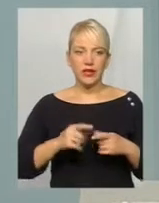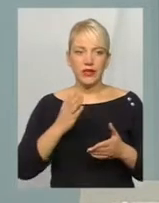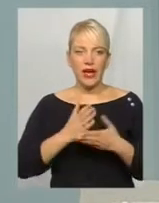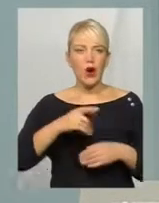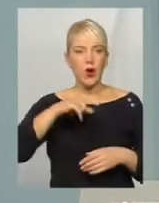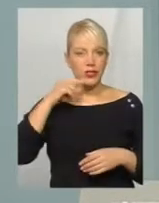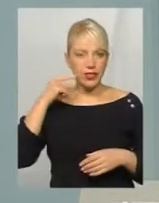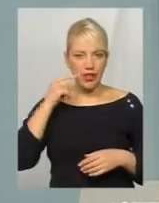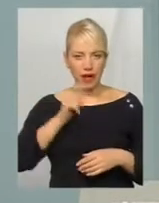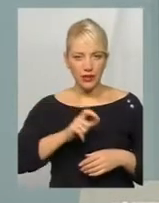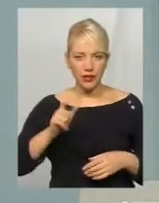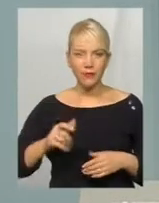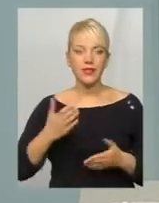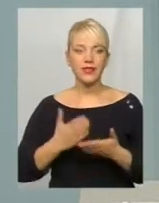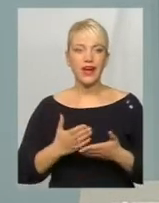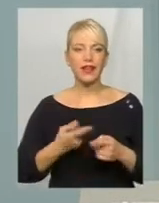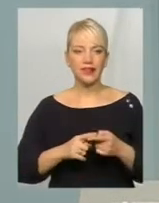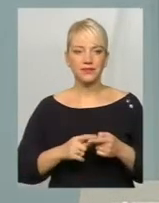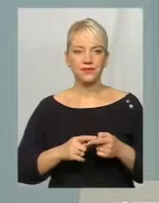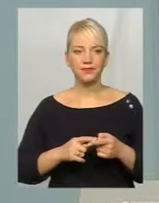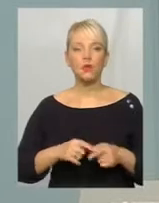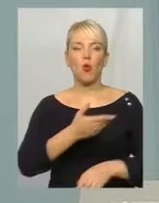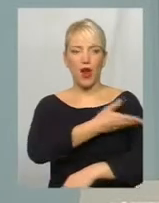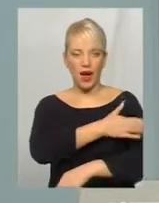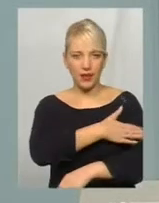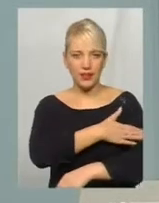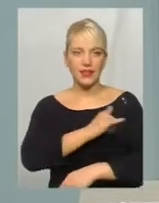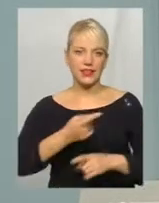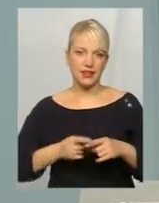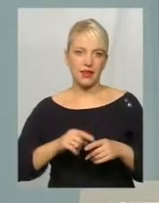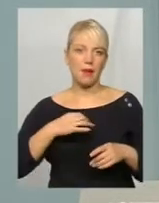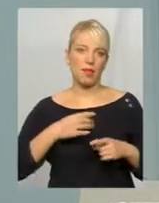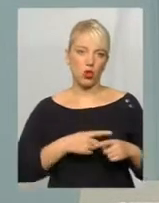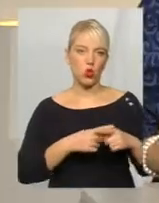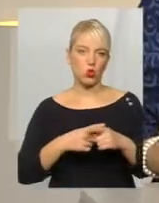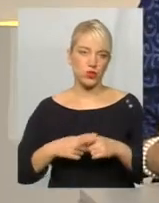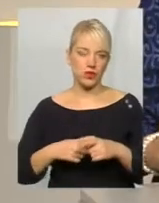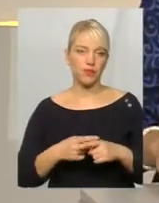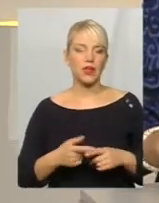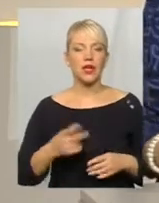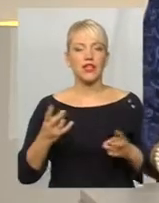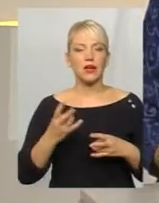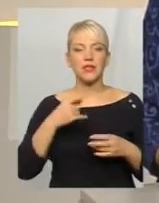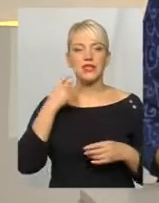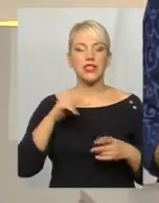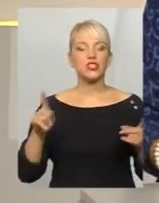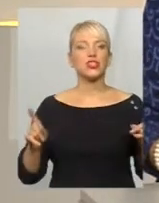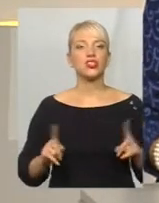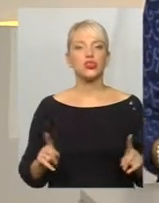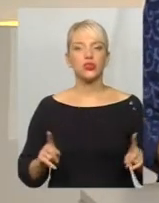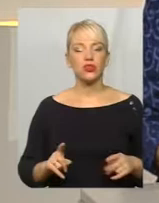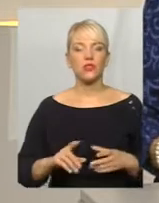росіяни, це є поляки і це є білоруси. Разом з тим, варто зазначити, що